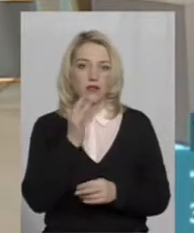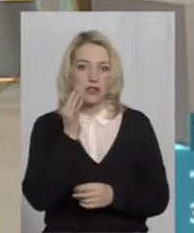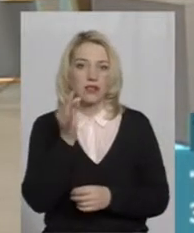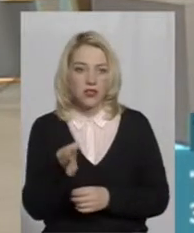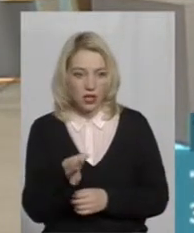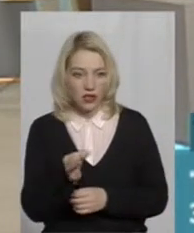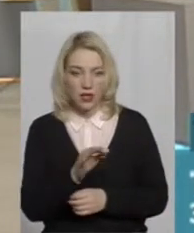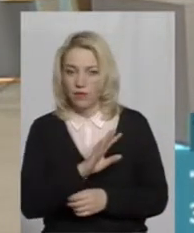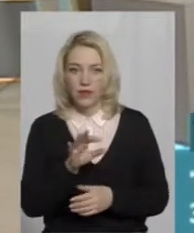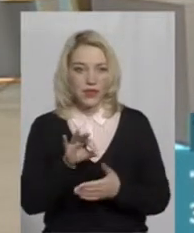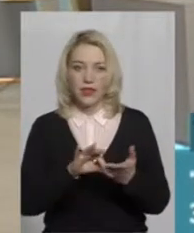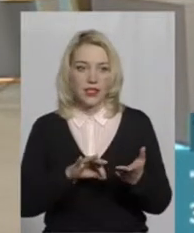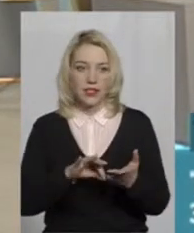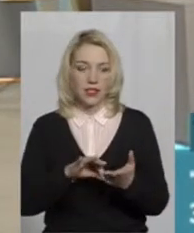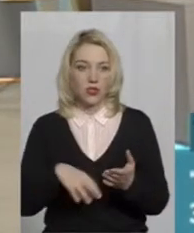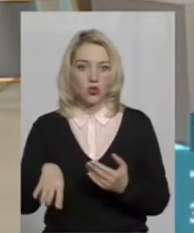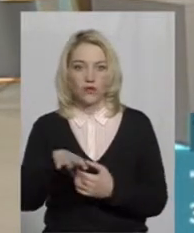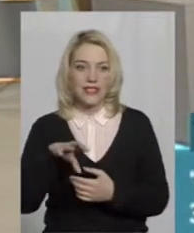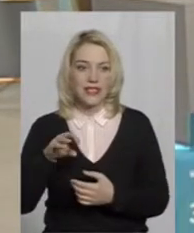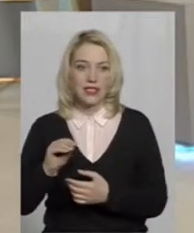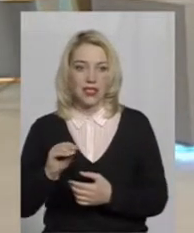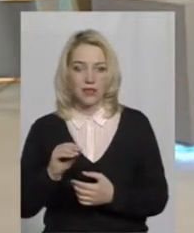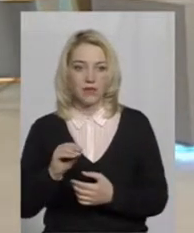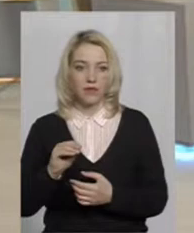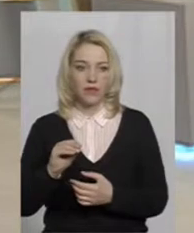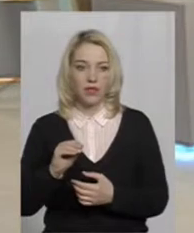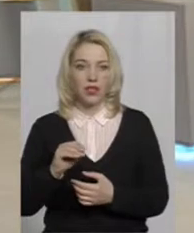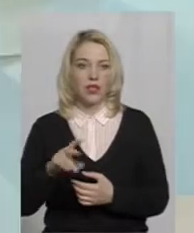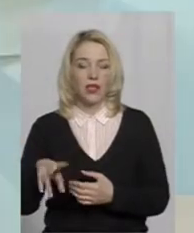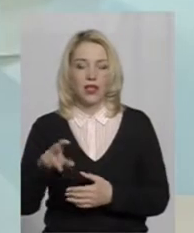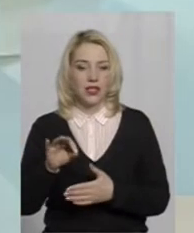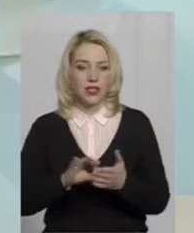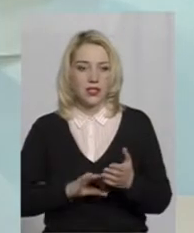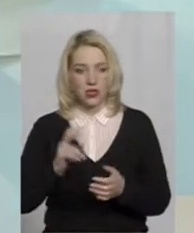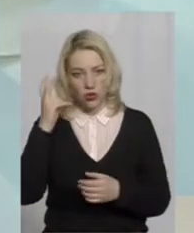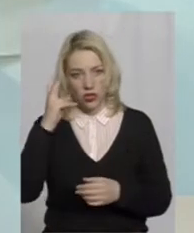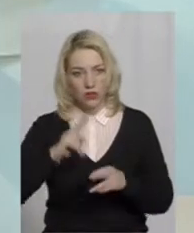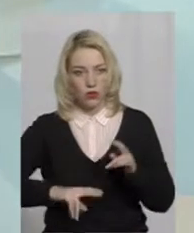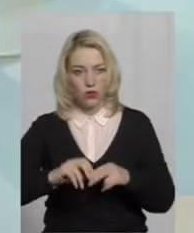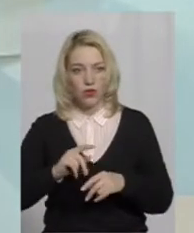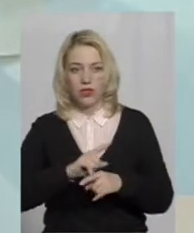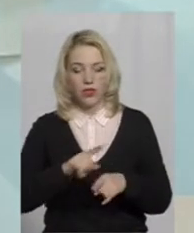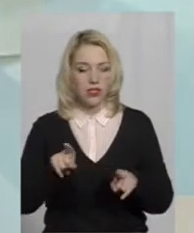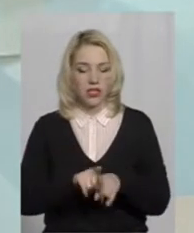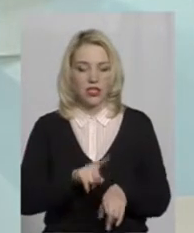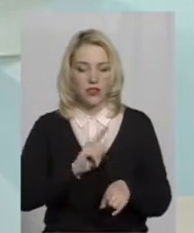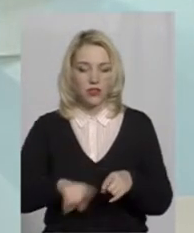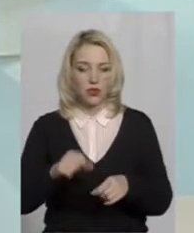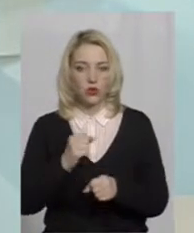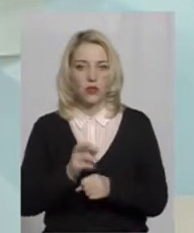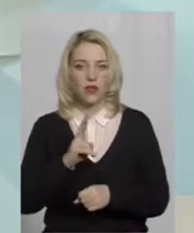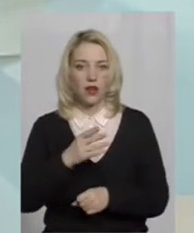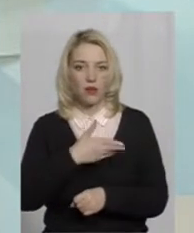не зразу все, не зразу Київ будувався, і не так-то быстро воно зробиться так, як нам